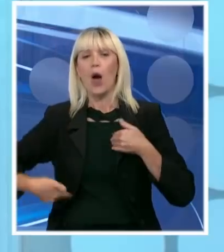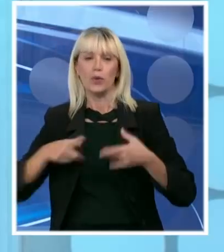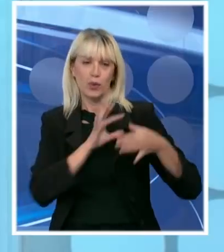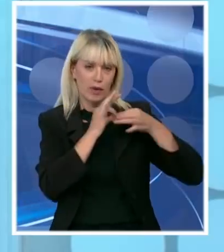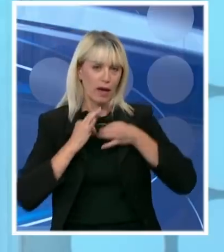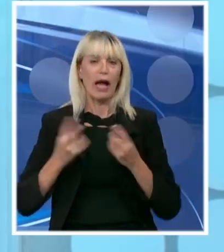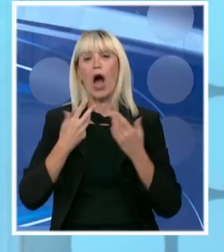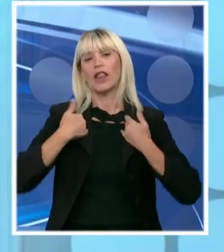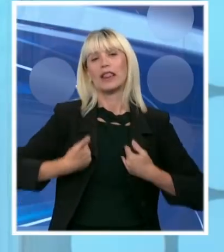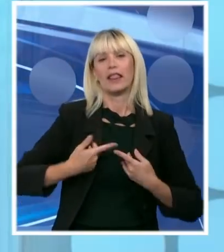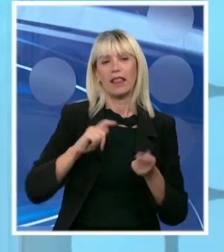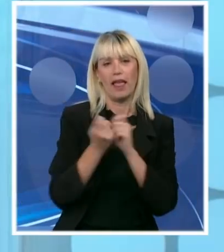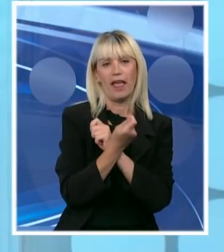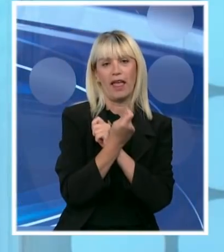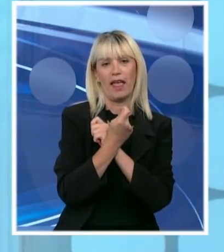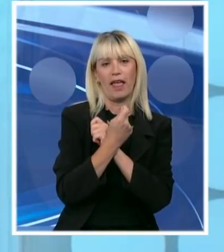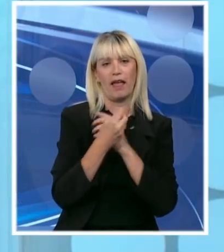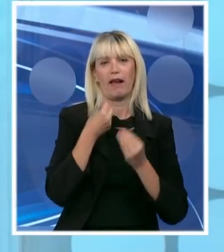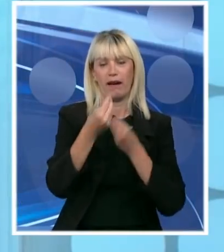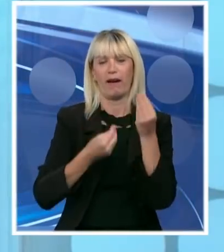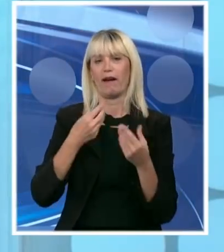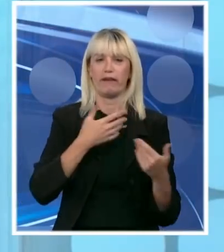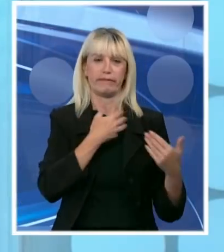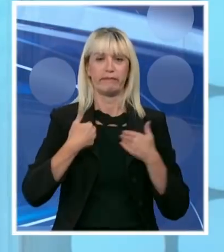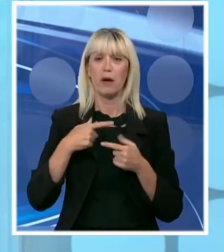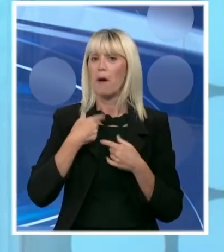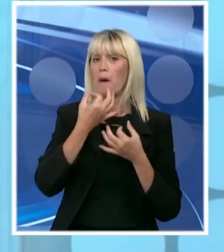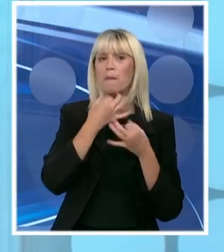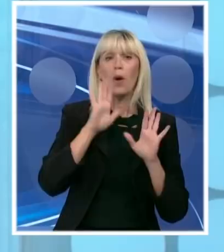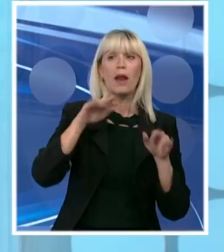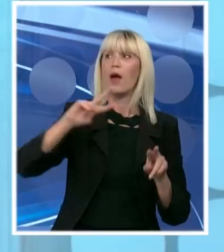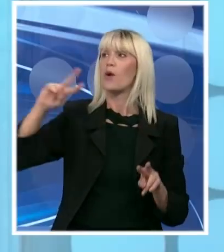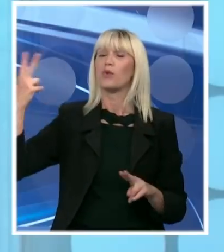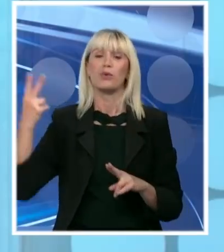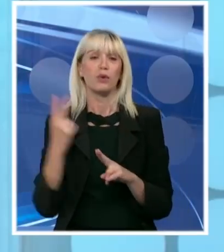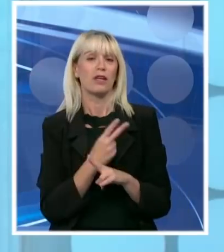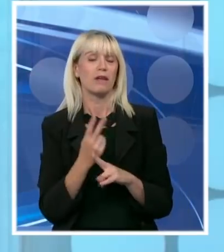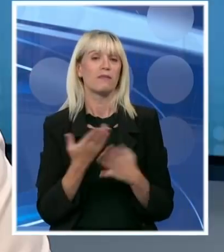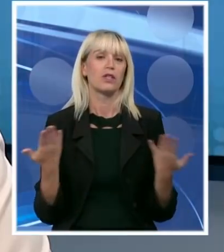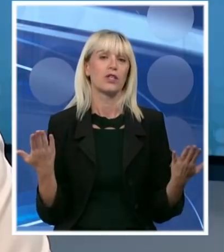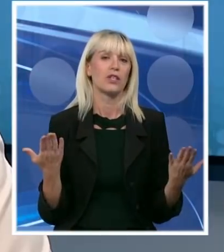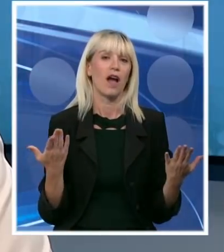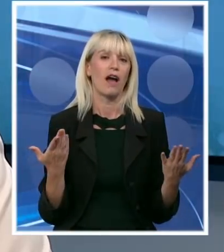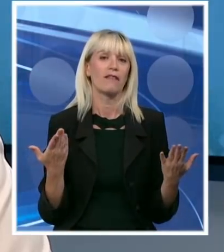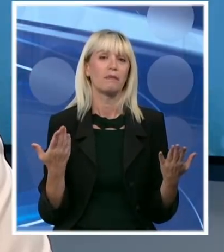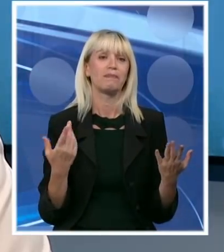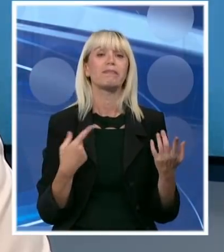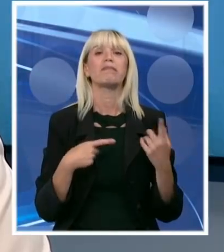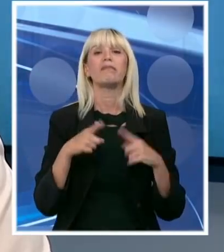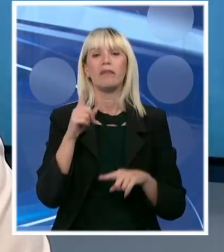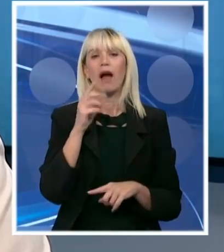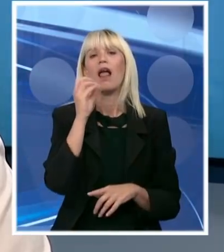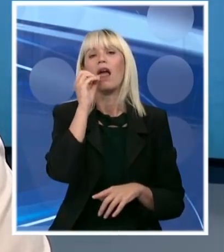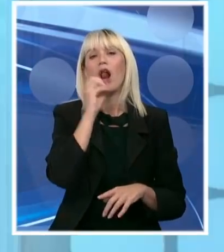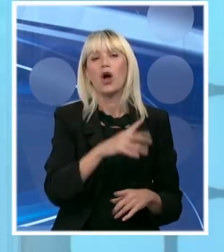to nam dobro ide. Bolje nego što ide drugim zemljama. Naravno da ide lošije nego što bi bilo da nema COVID-a i da